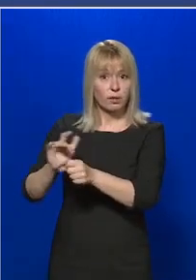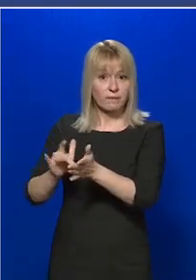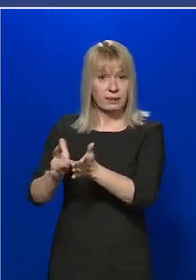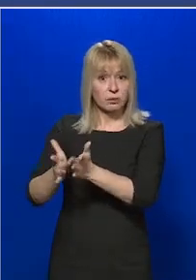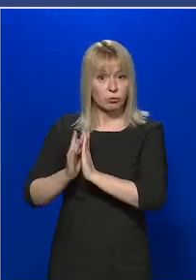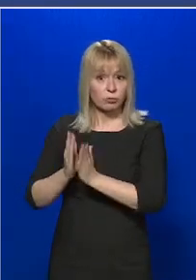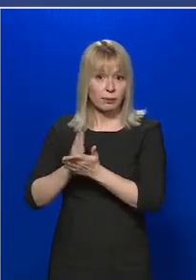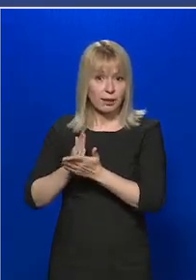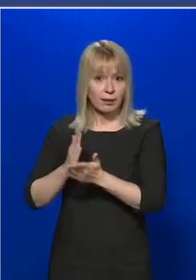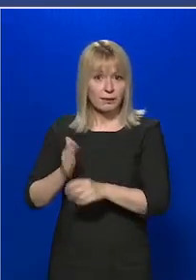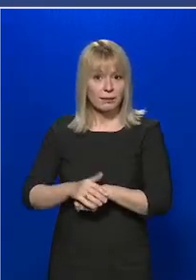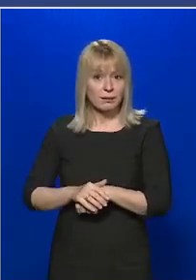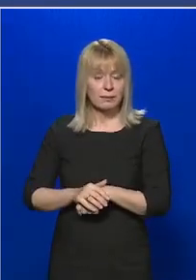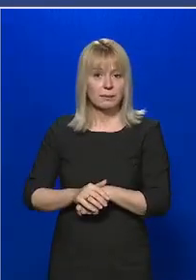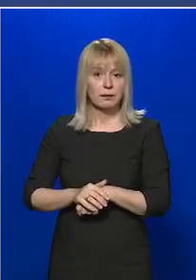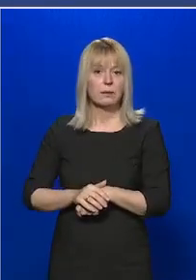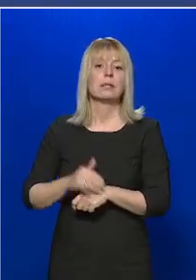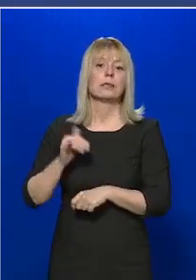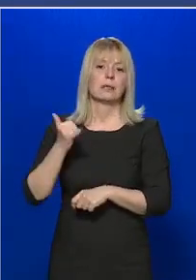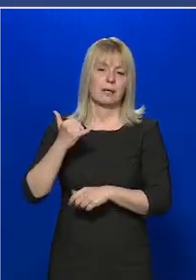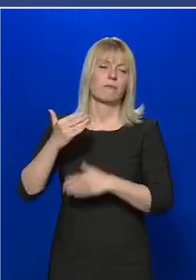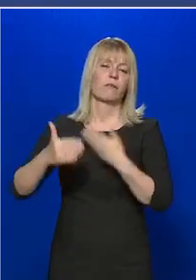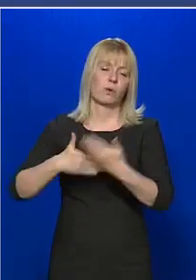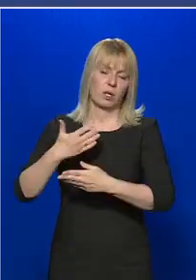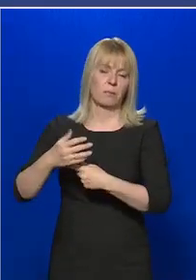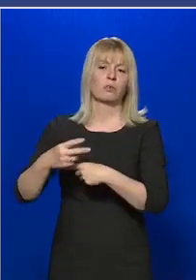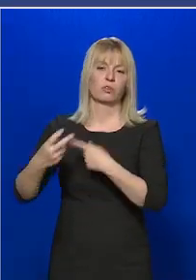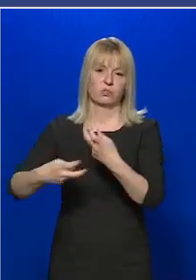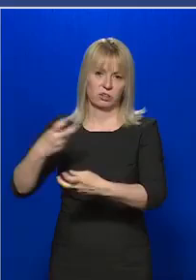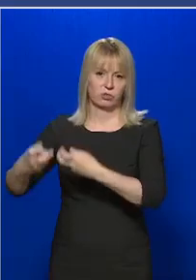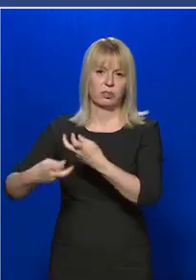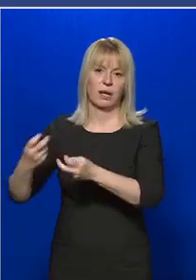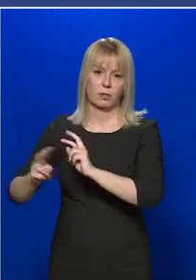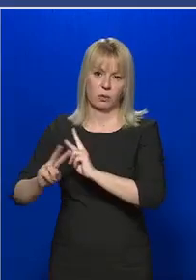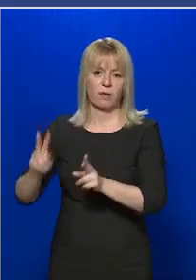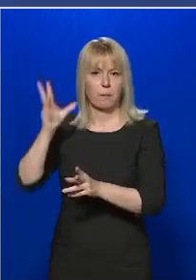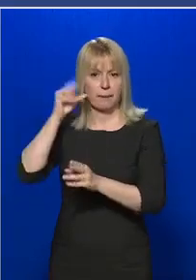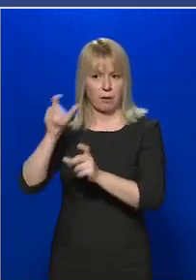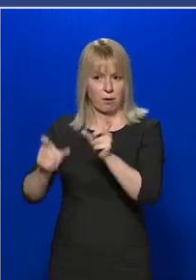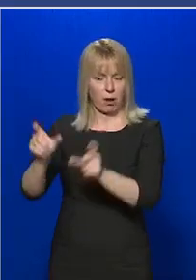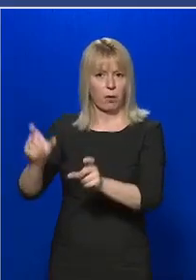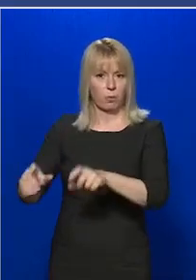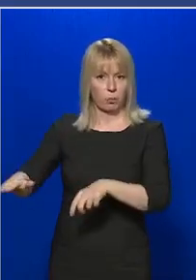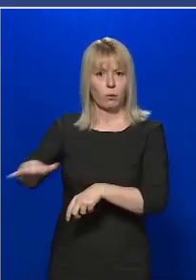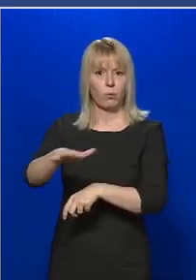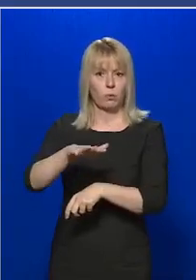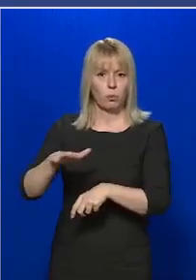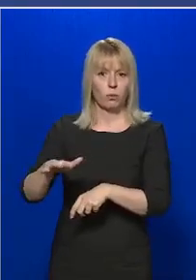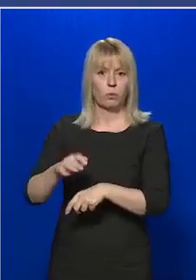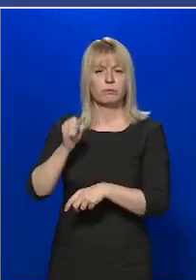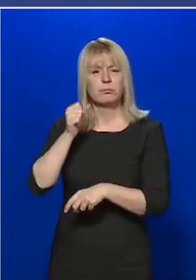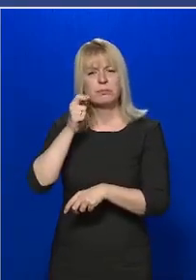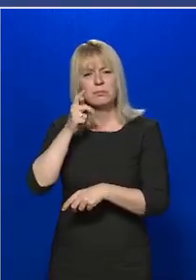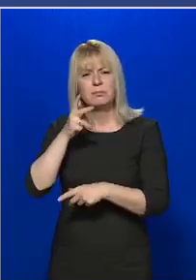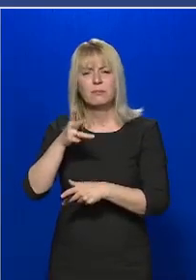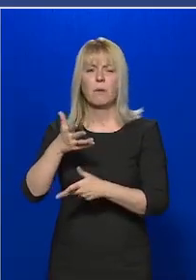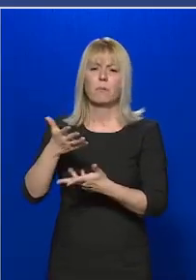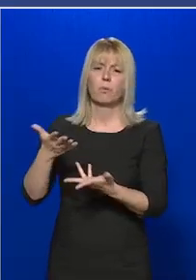Igen, végeznek vizsgálatokat még a lakókon. Naponta